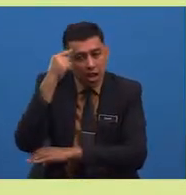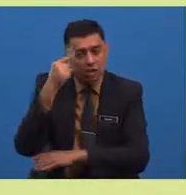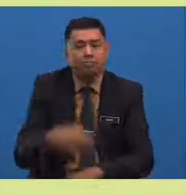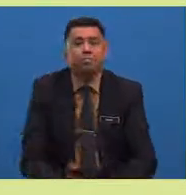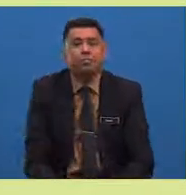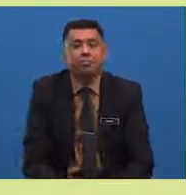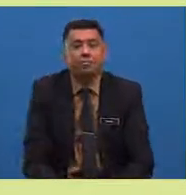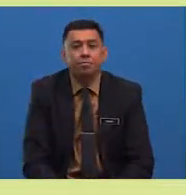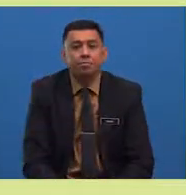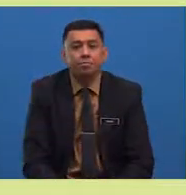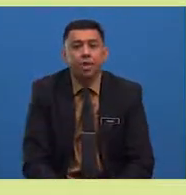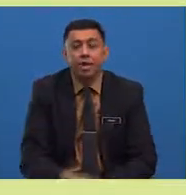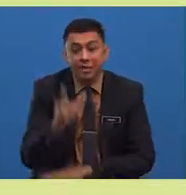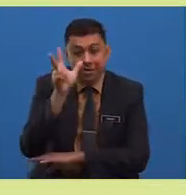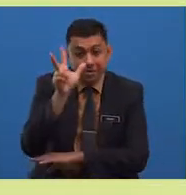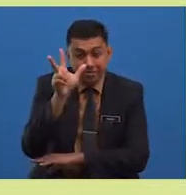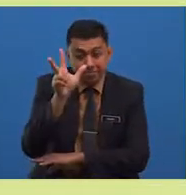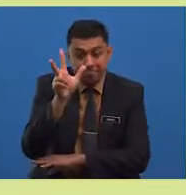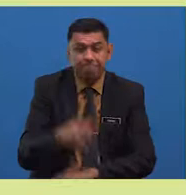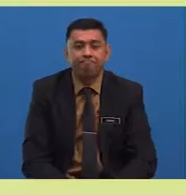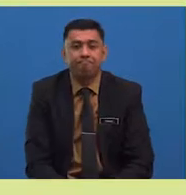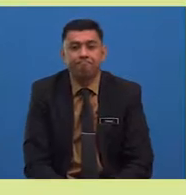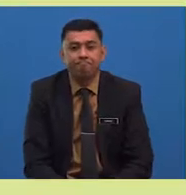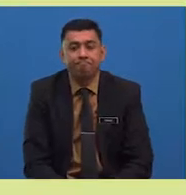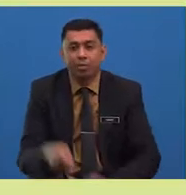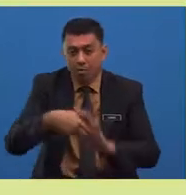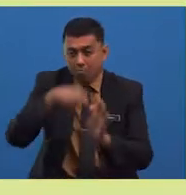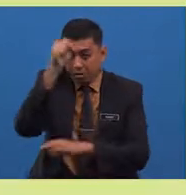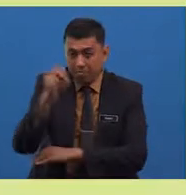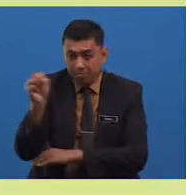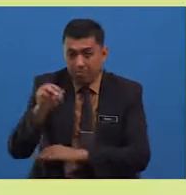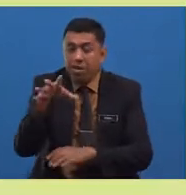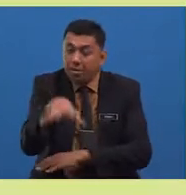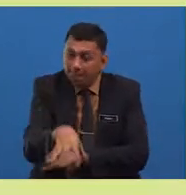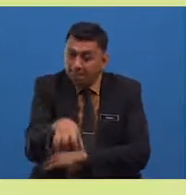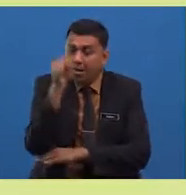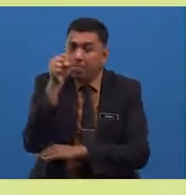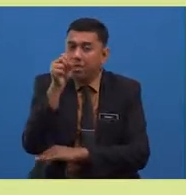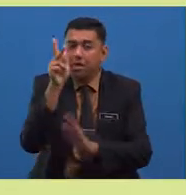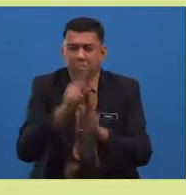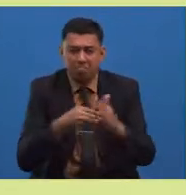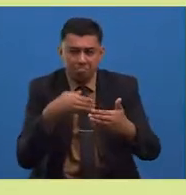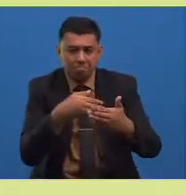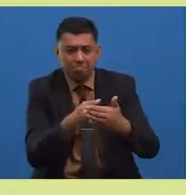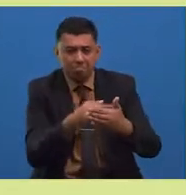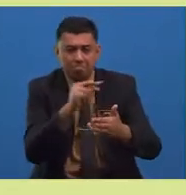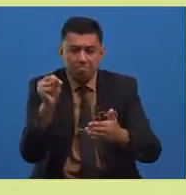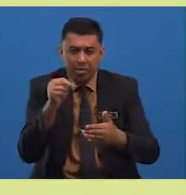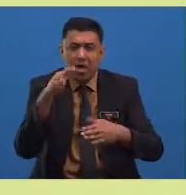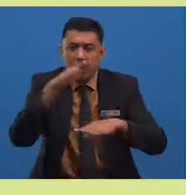Persoalan ketiga ialah persoalan mengambil kesempatan atas